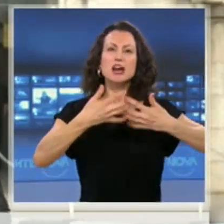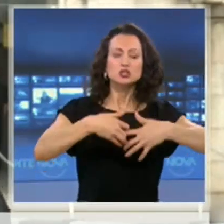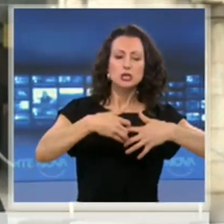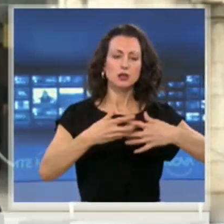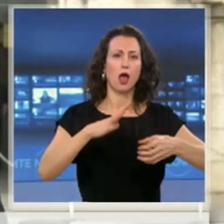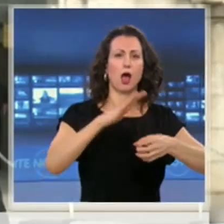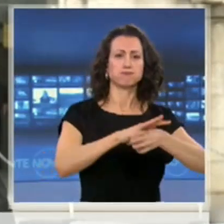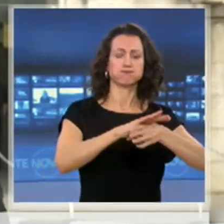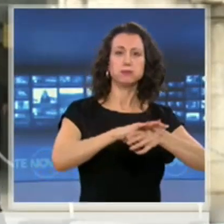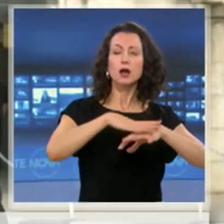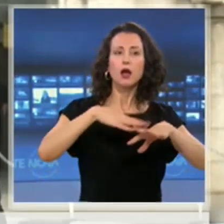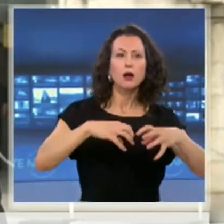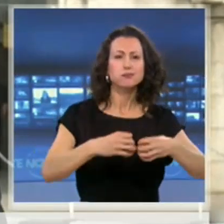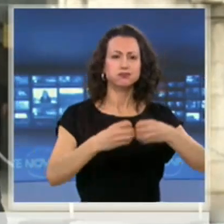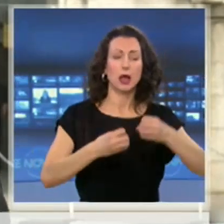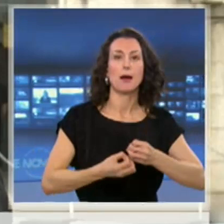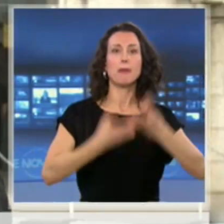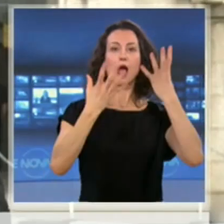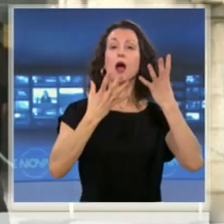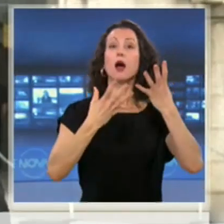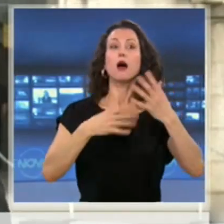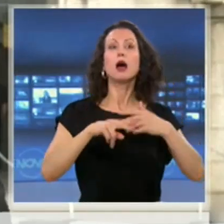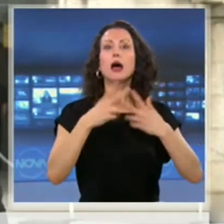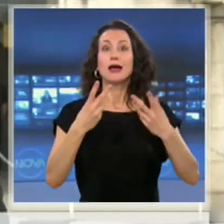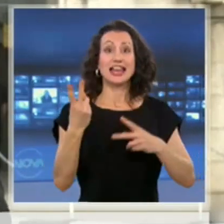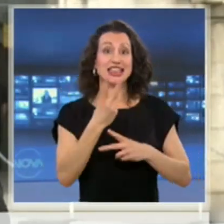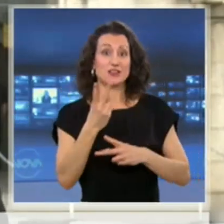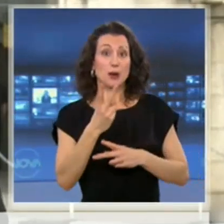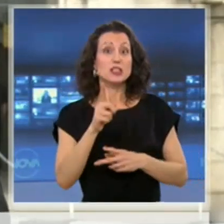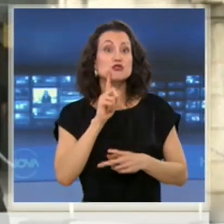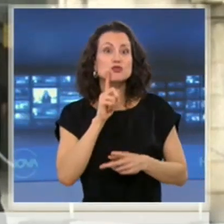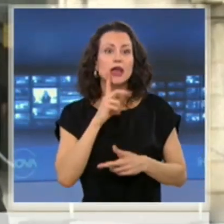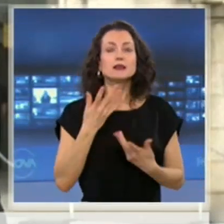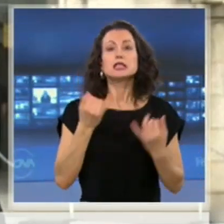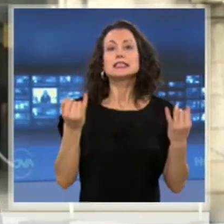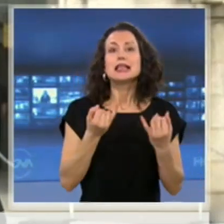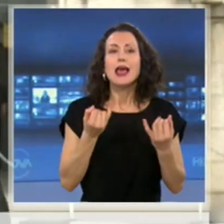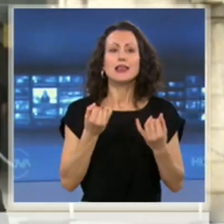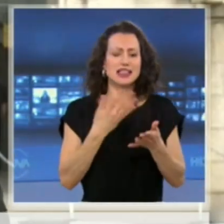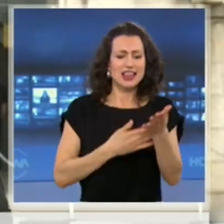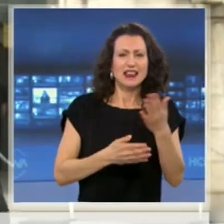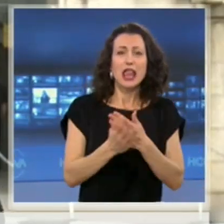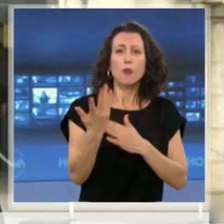което и запалване на димните смеси. Двамата са с лека неранявания, единия по ръцете, другият по краката.